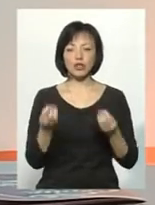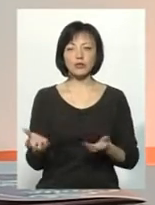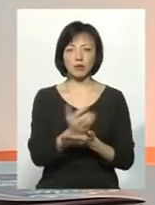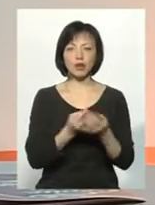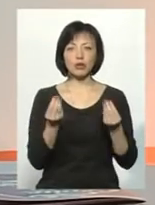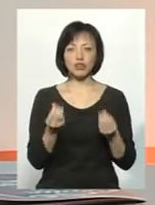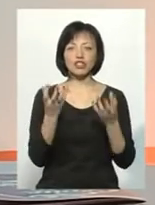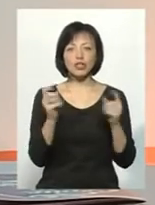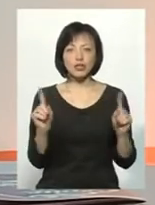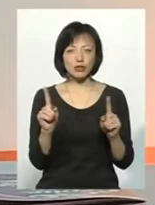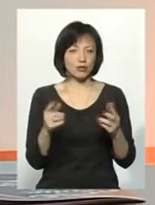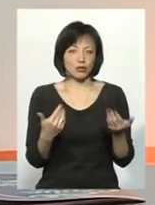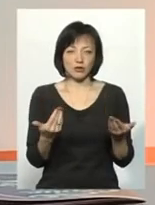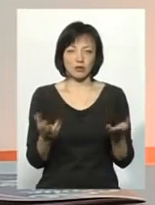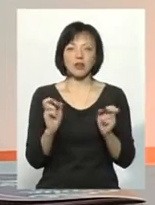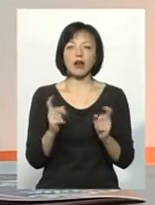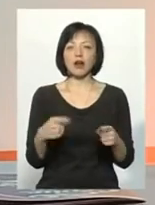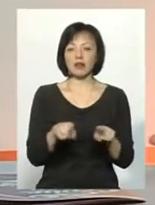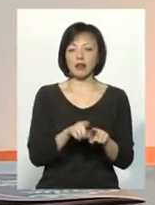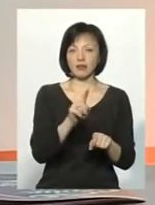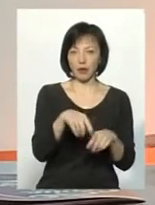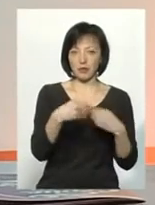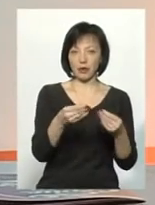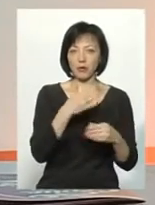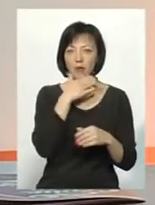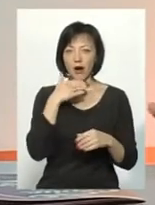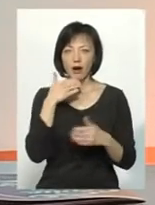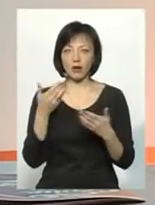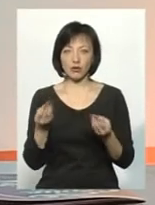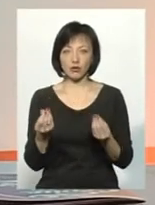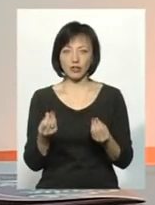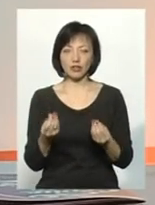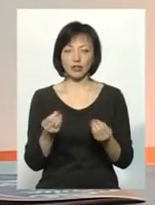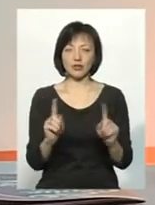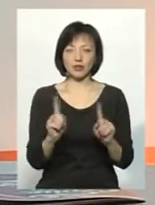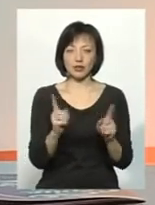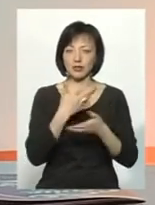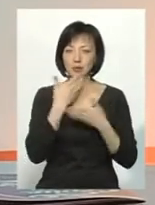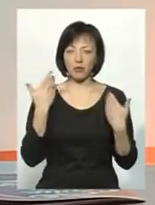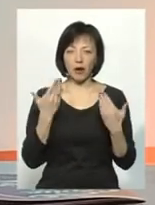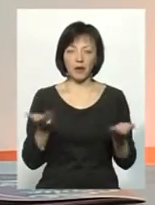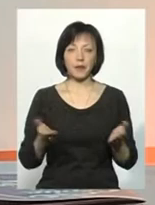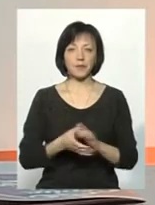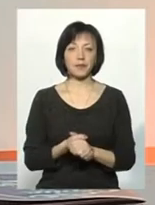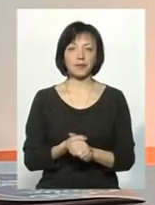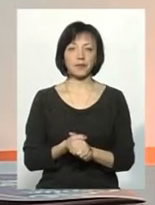кошти ще на щось. Ну, я ж там і так даю багато коштів на щось. І немає така ситуація. Але